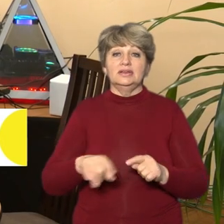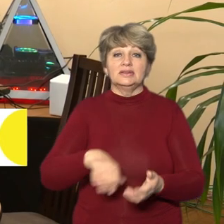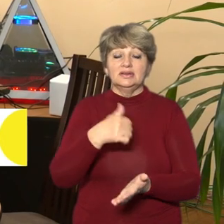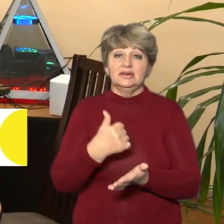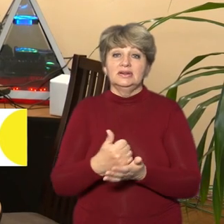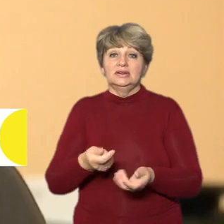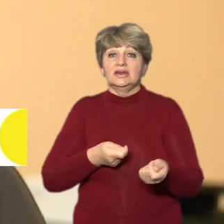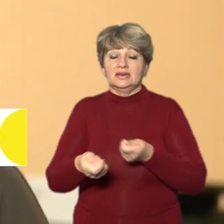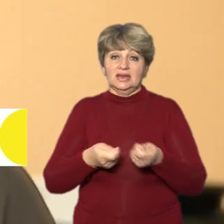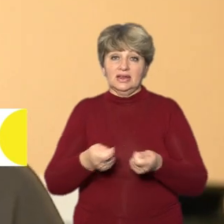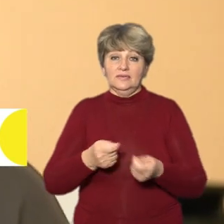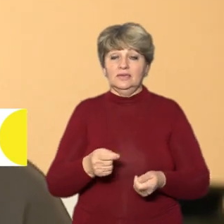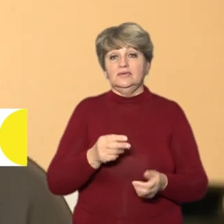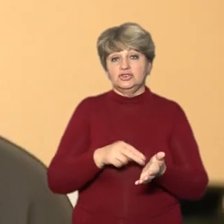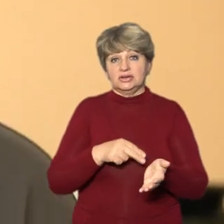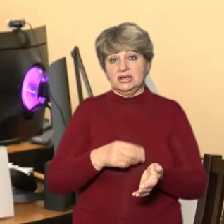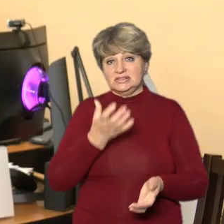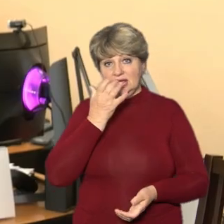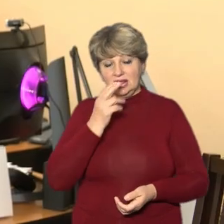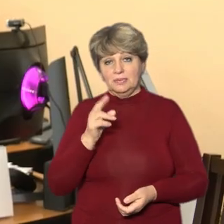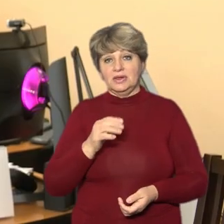Черкаси Теплокомуненерго Павло Карась.